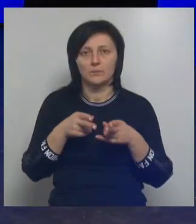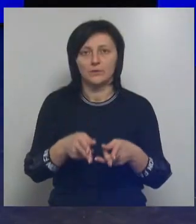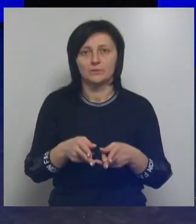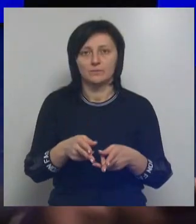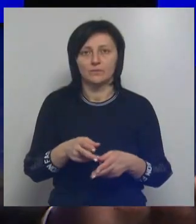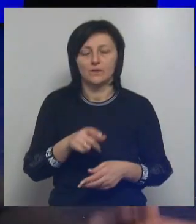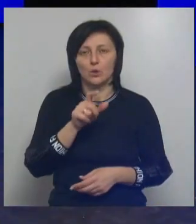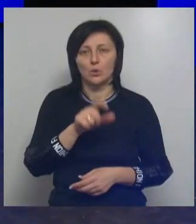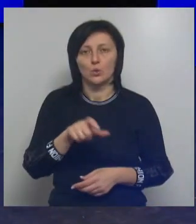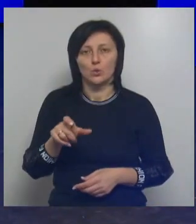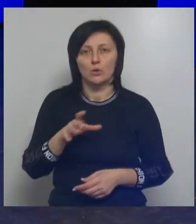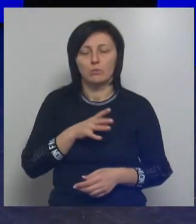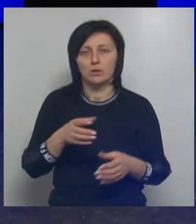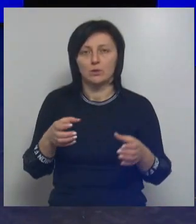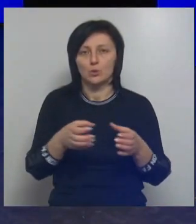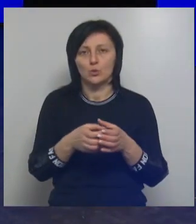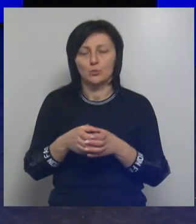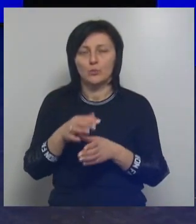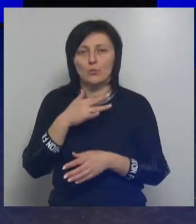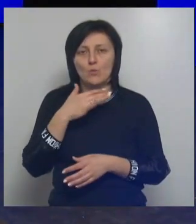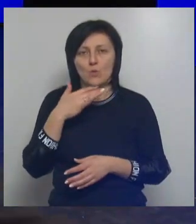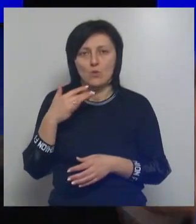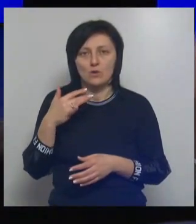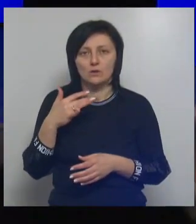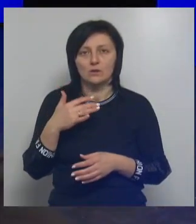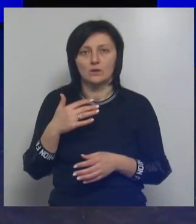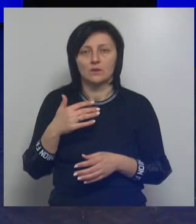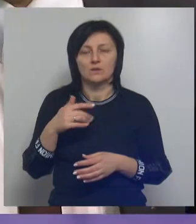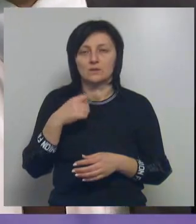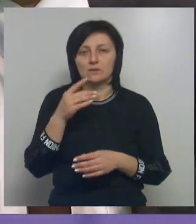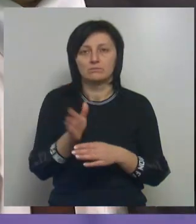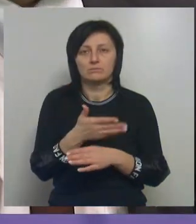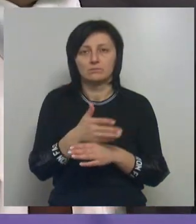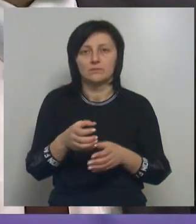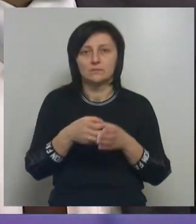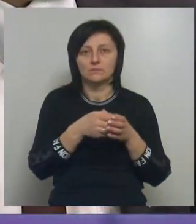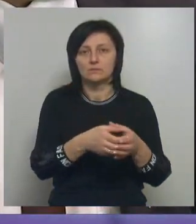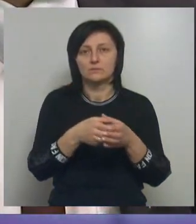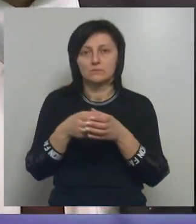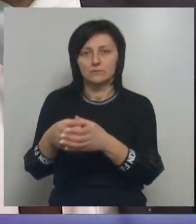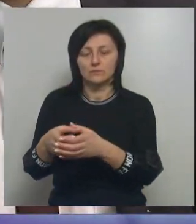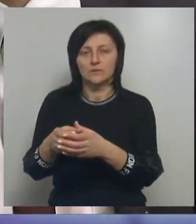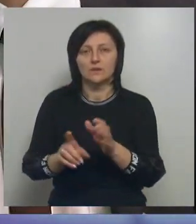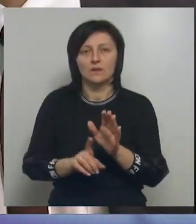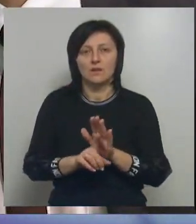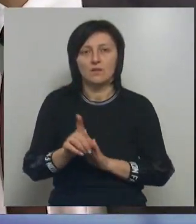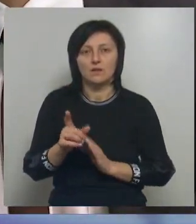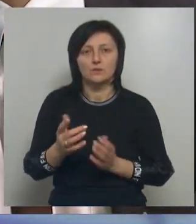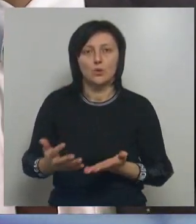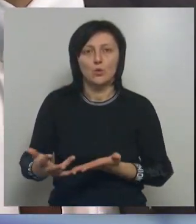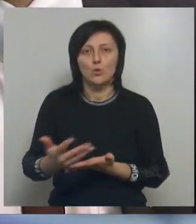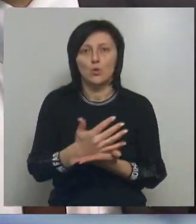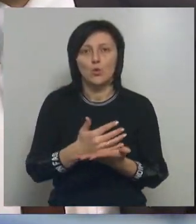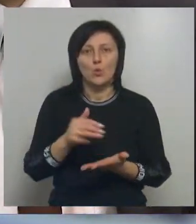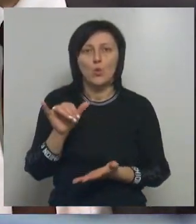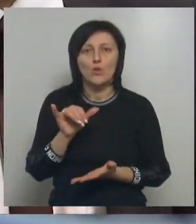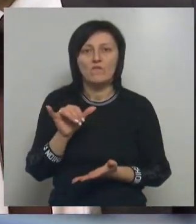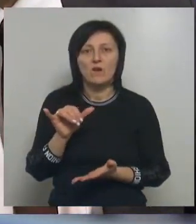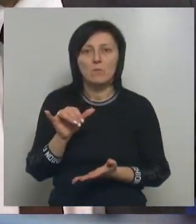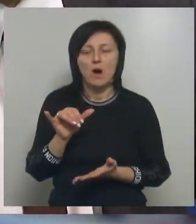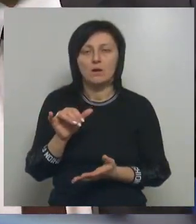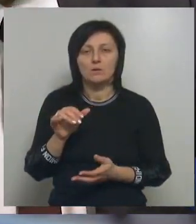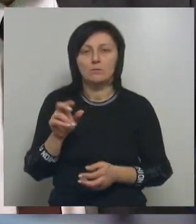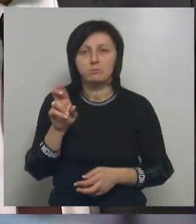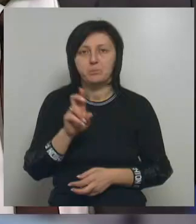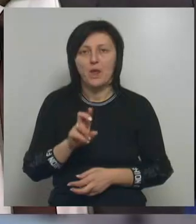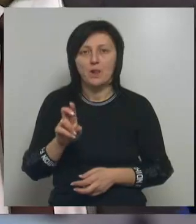людей было много, нас по группам разбили, сказали, вы туда, вы туда. Ну, как бы началось, по-моему, с Нермага Белгорода, мы там помогали, убирали. И потом